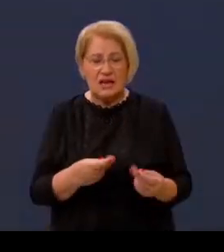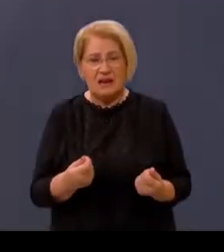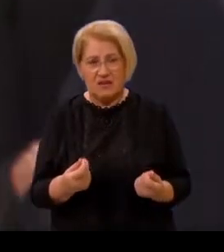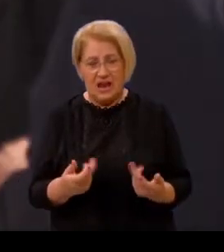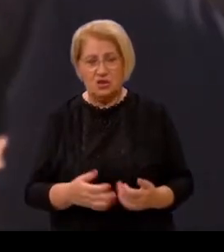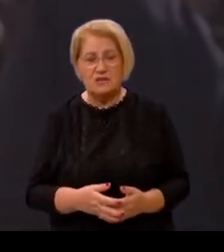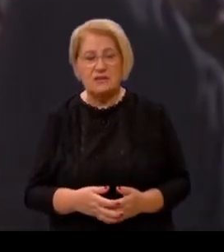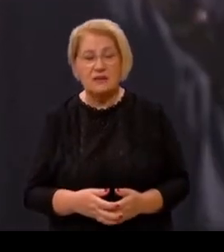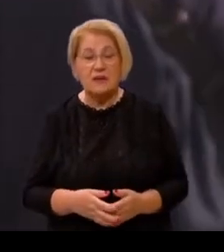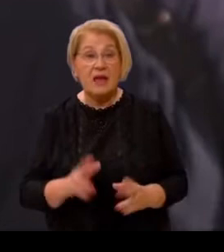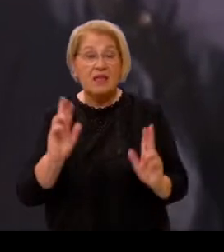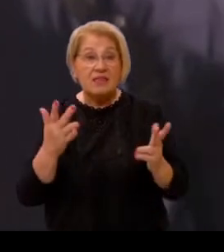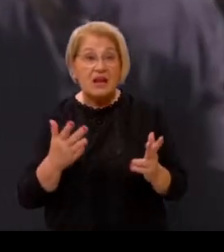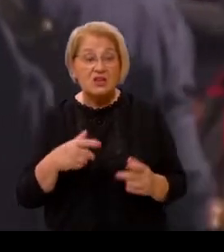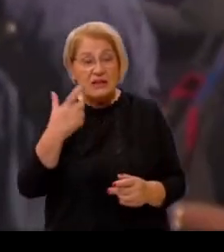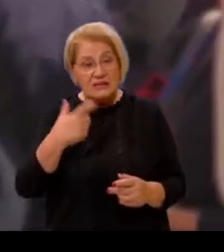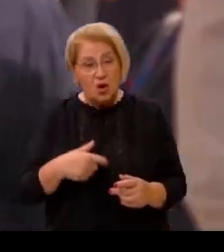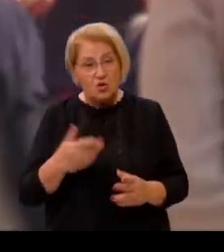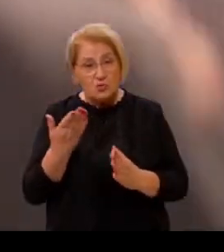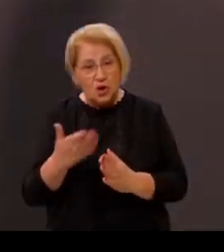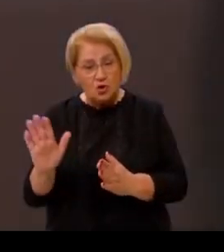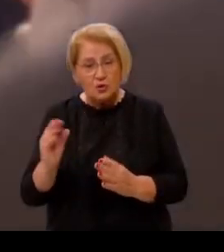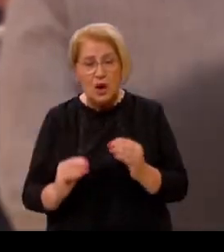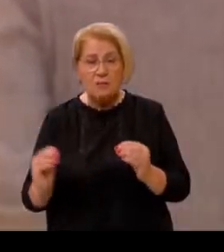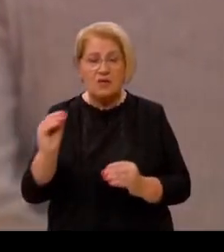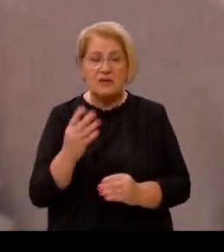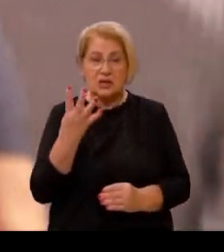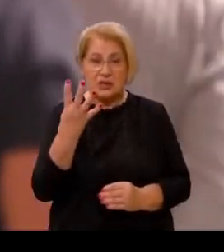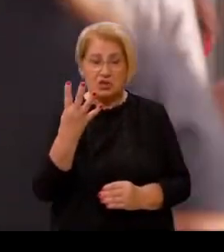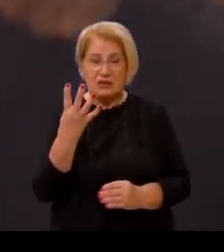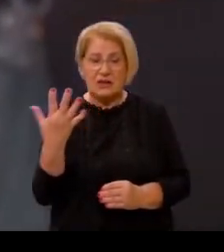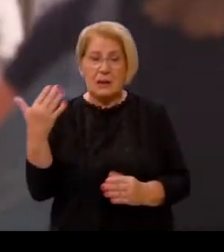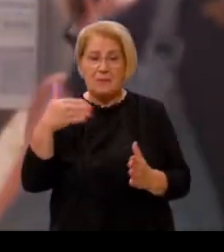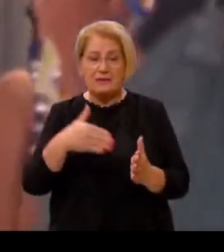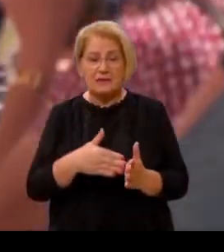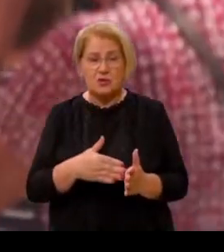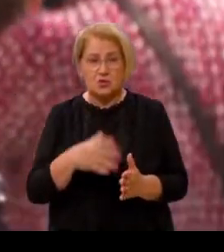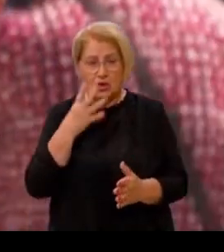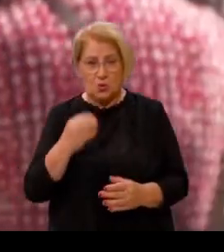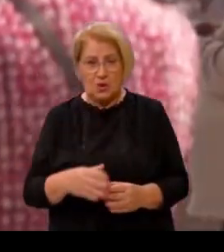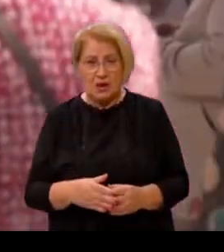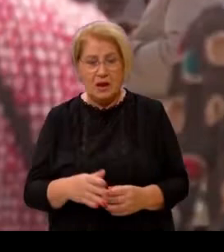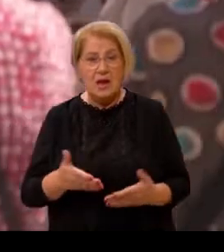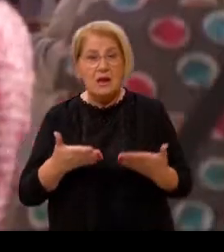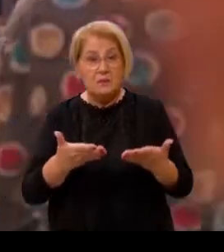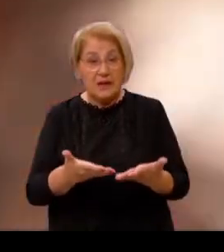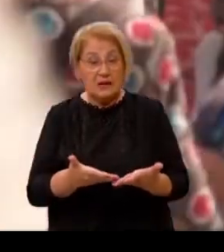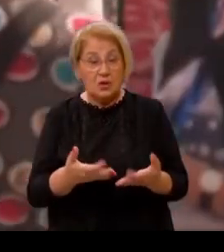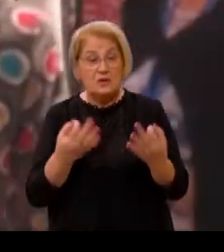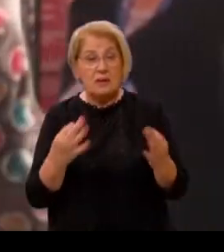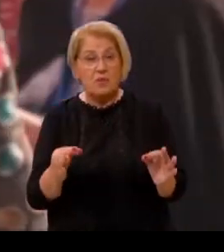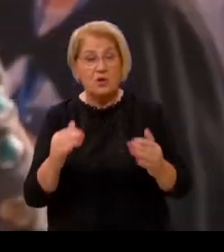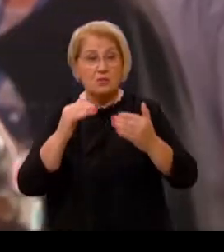Traže u mirovljenici da se osobni odbitak na mirovinama poveća sa 4 na 5 tisuća kuna. Prijedlog za povoljnijim